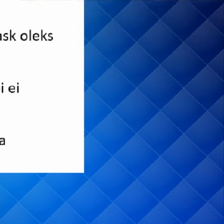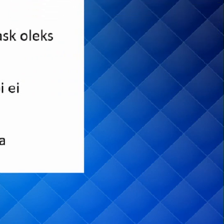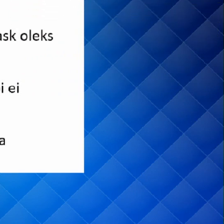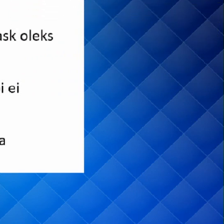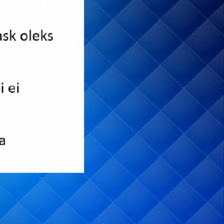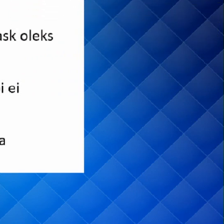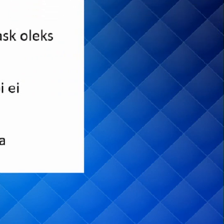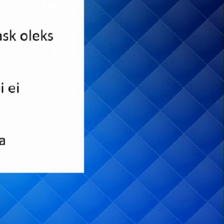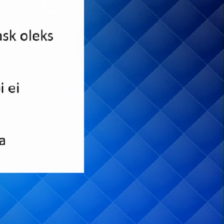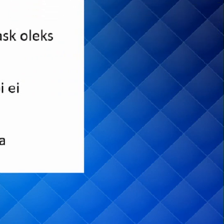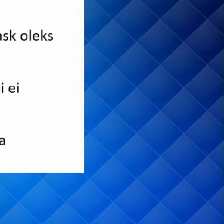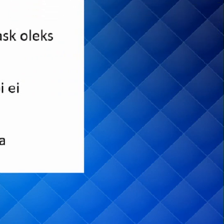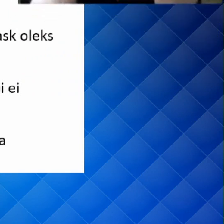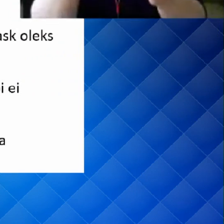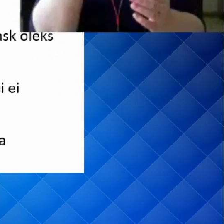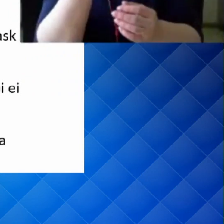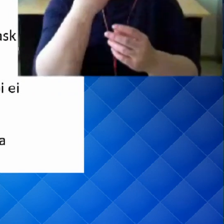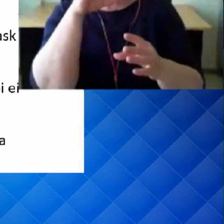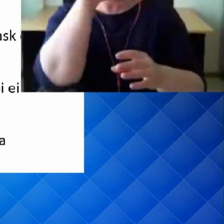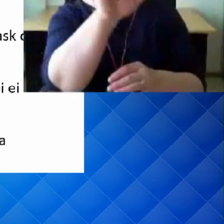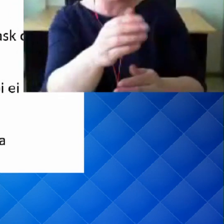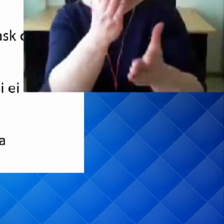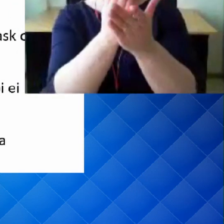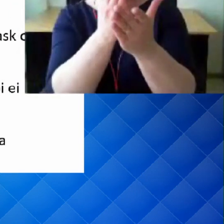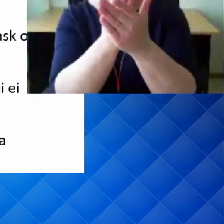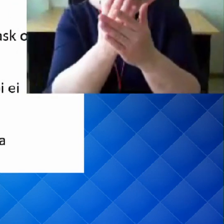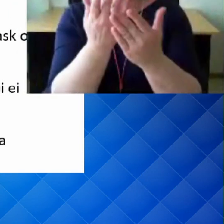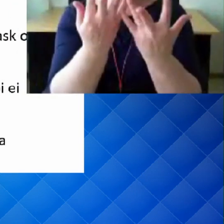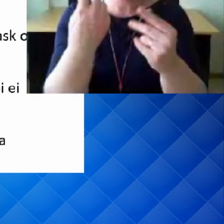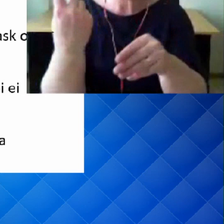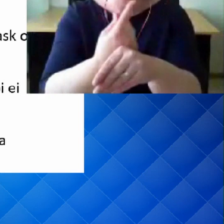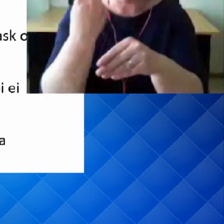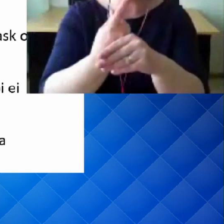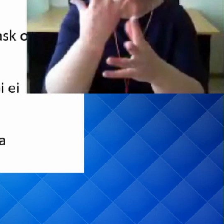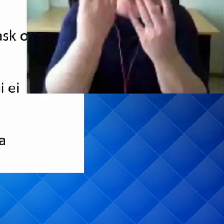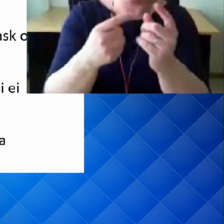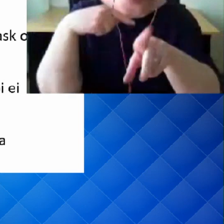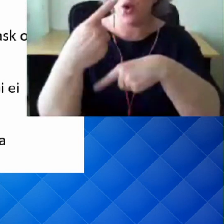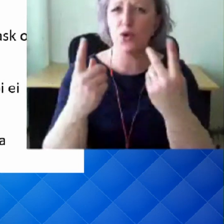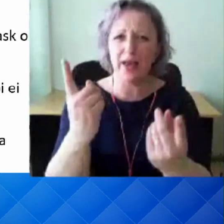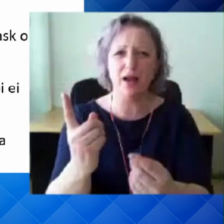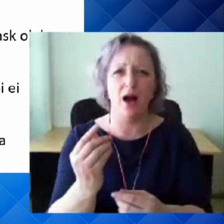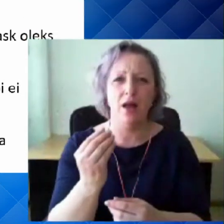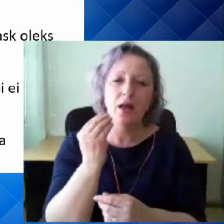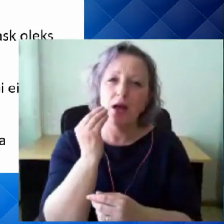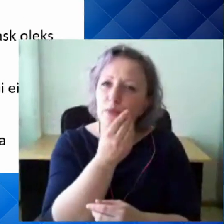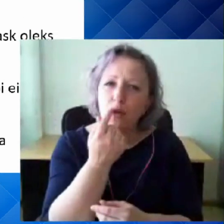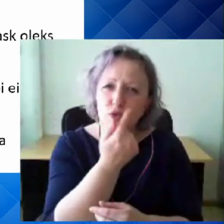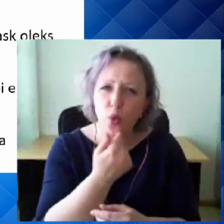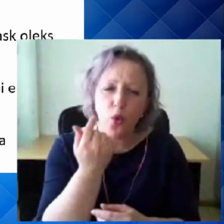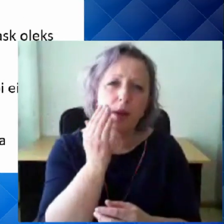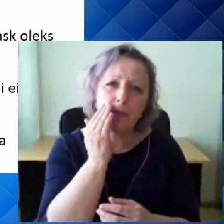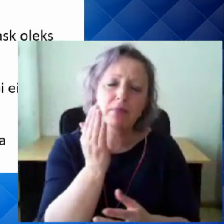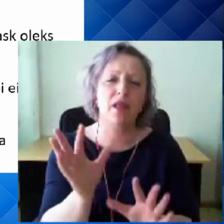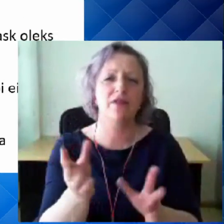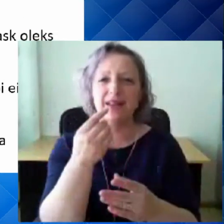palju teist on märganud, et me ikka mitu korda päevast puudutame kas nina või suud. No võtta antud juhul, kui me